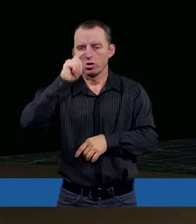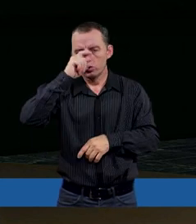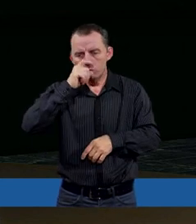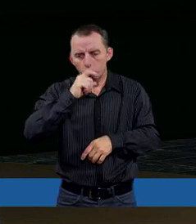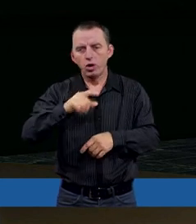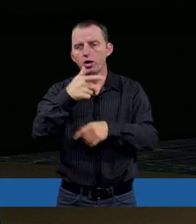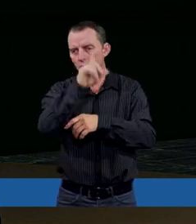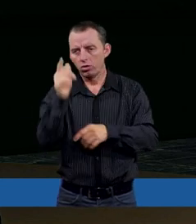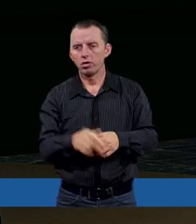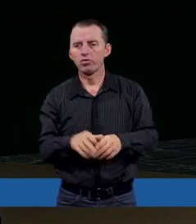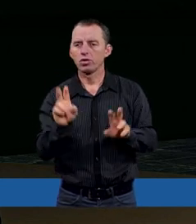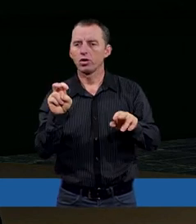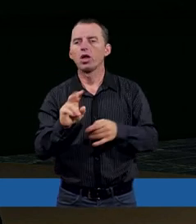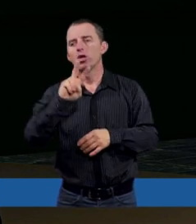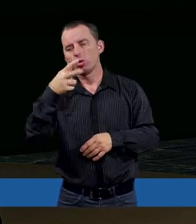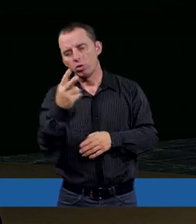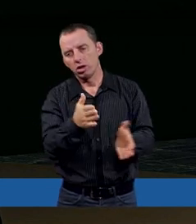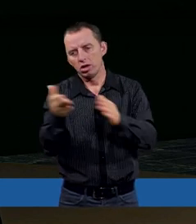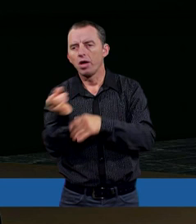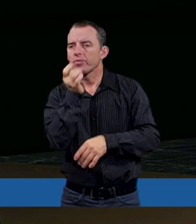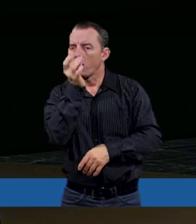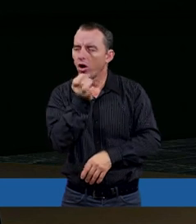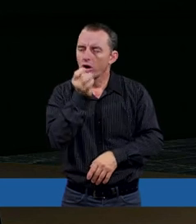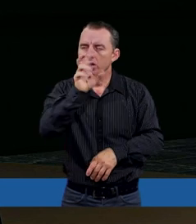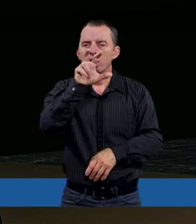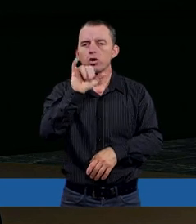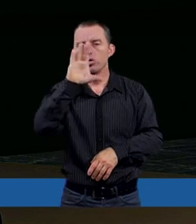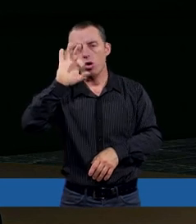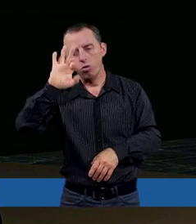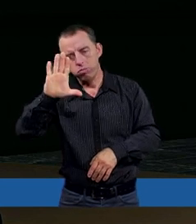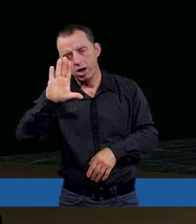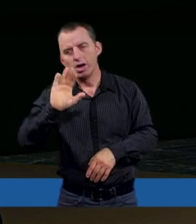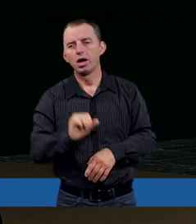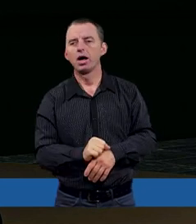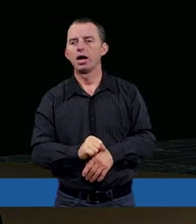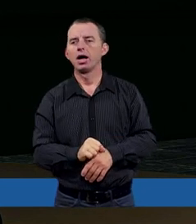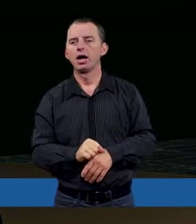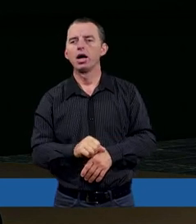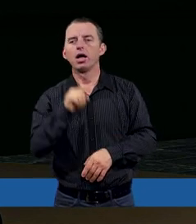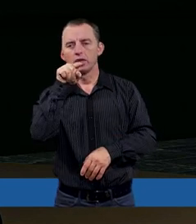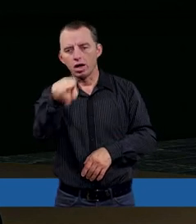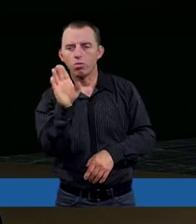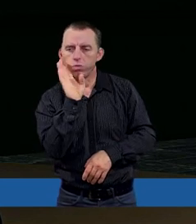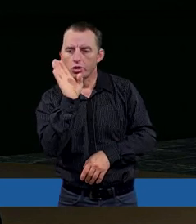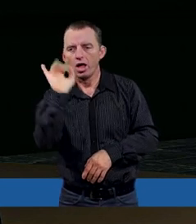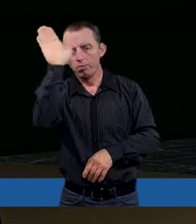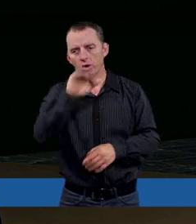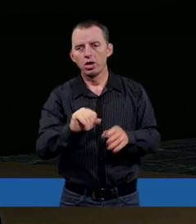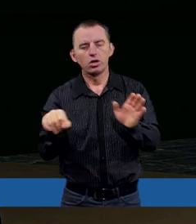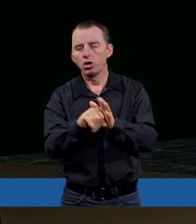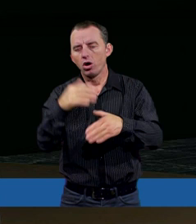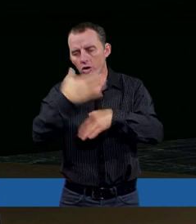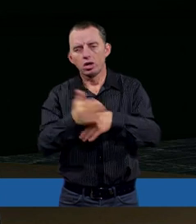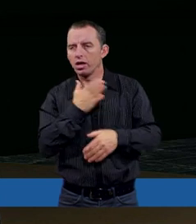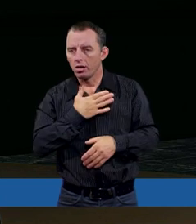cudzysłowie. Z drugiej strony oskarżają Hioba, którego podobnie jak i Boga do końca nie